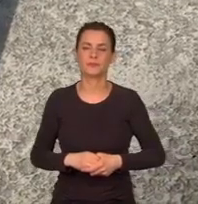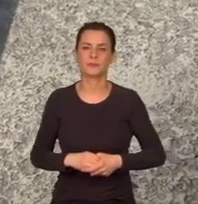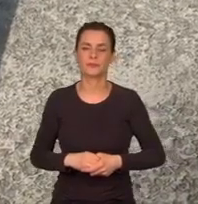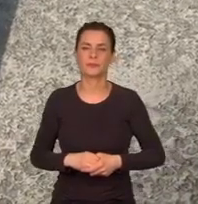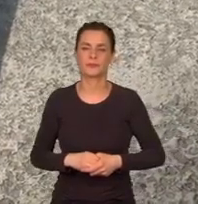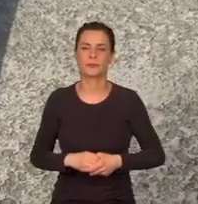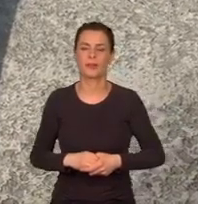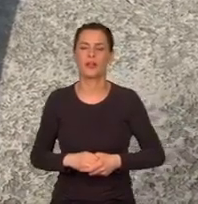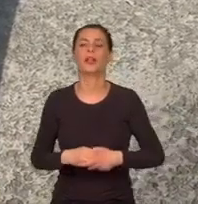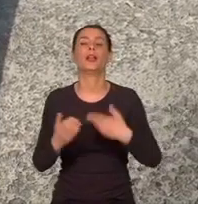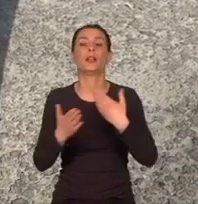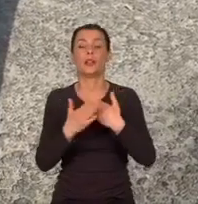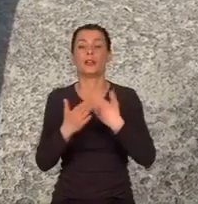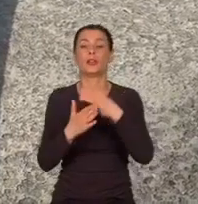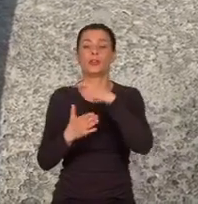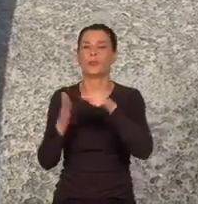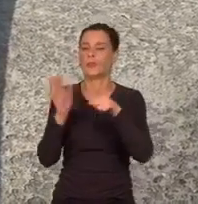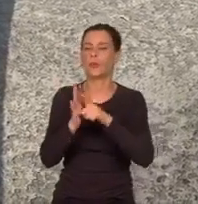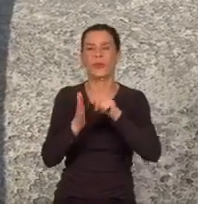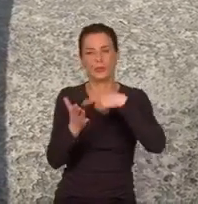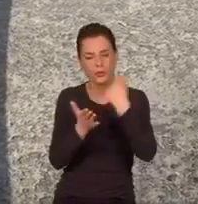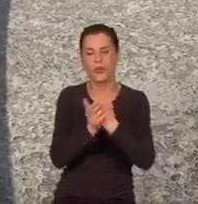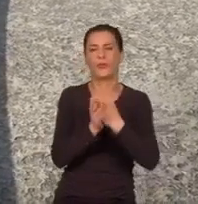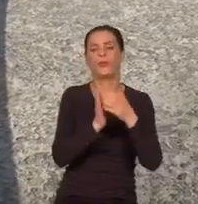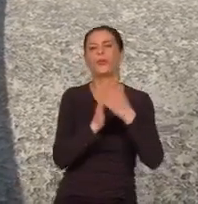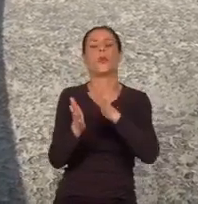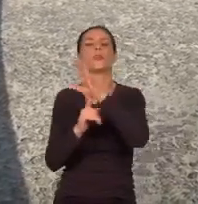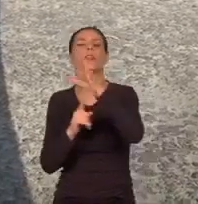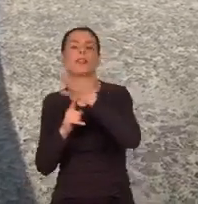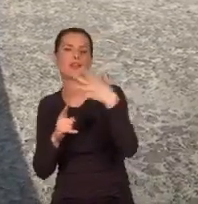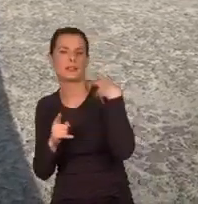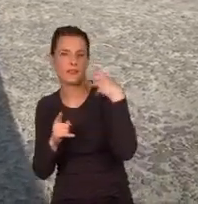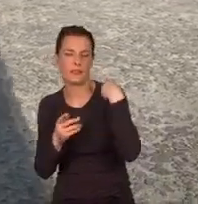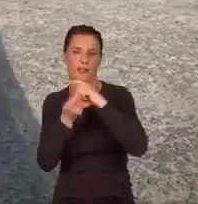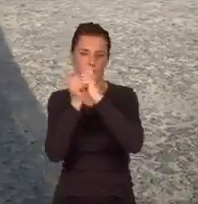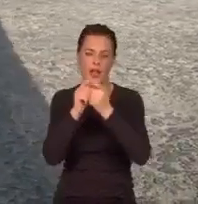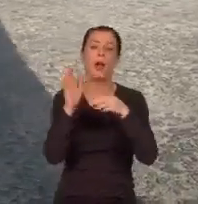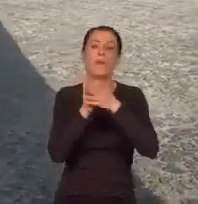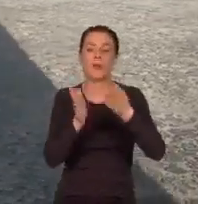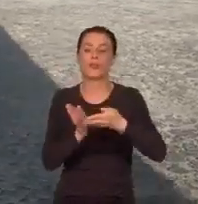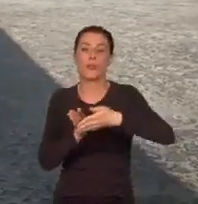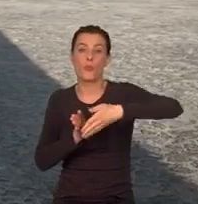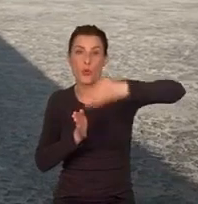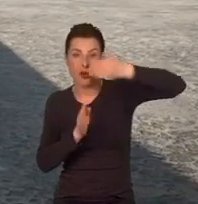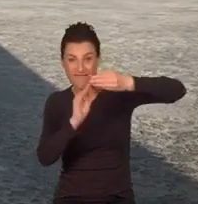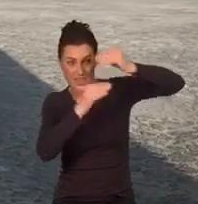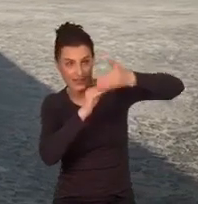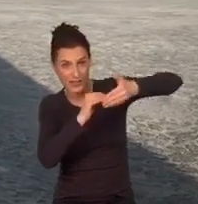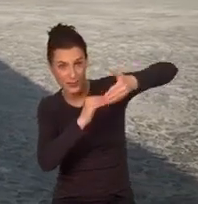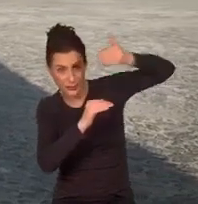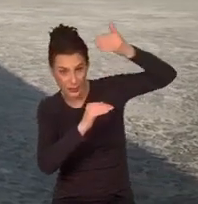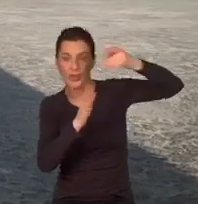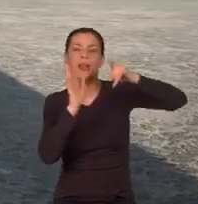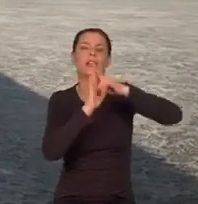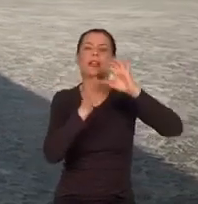Strategicznie położone przejście przekształcono znów w XV wieku. Mur podwyższono, więc stary chodnik stał się tunelem